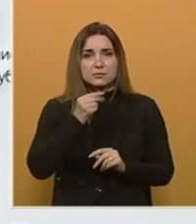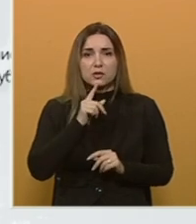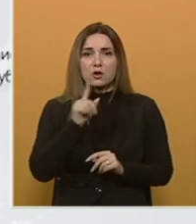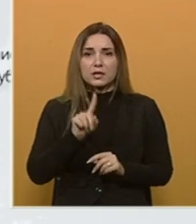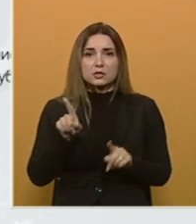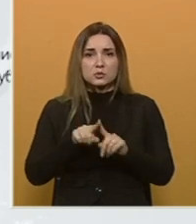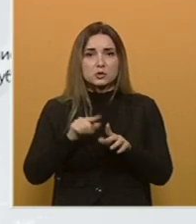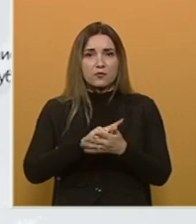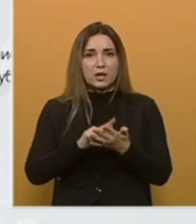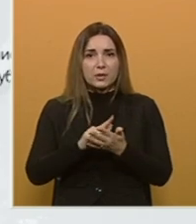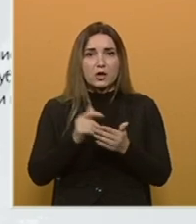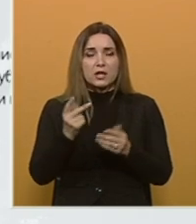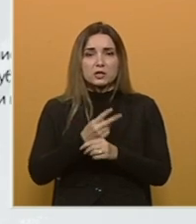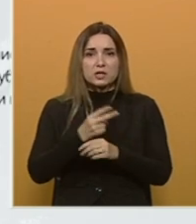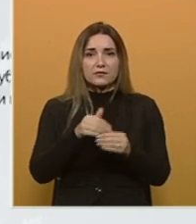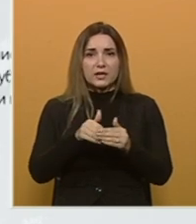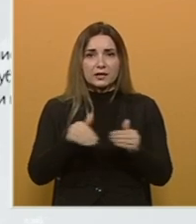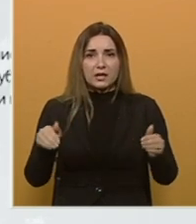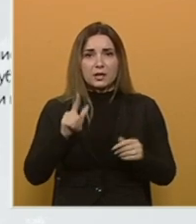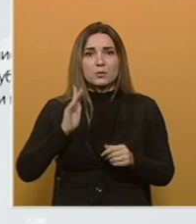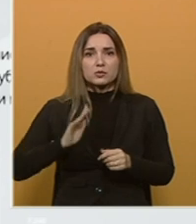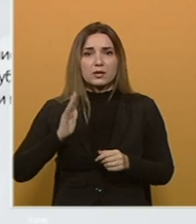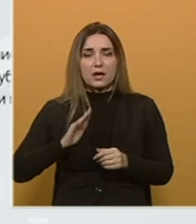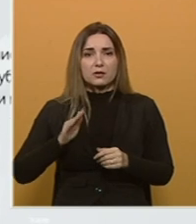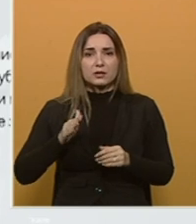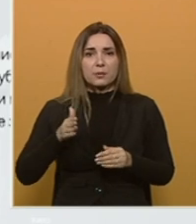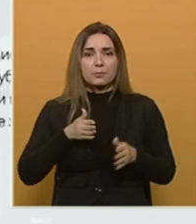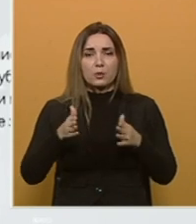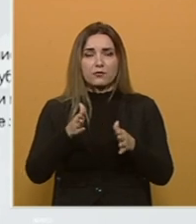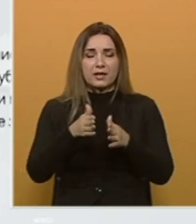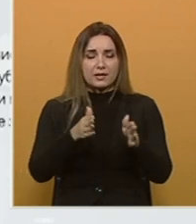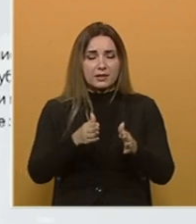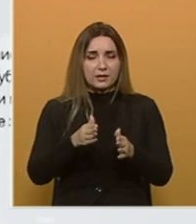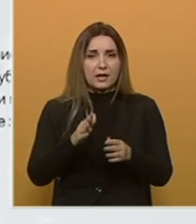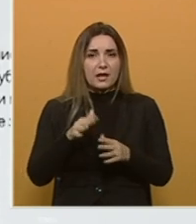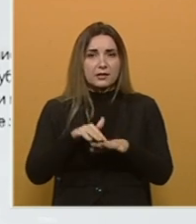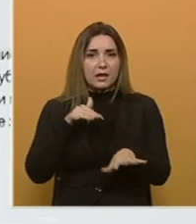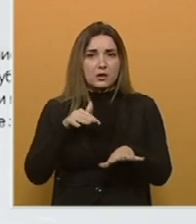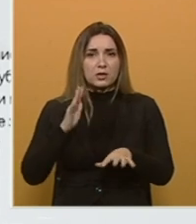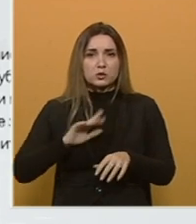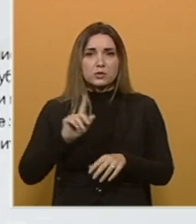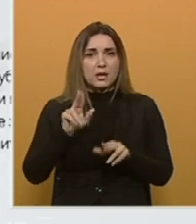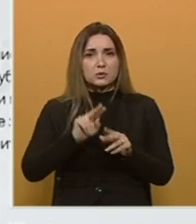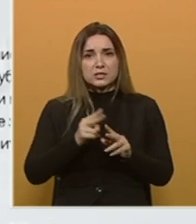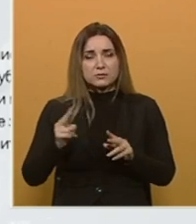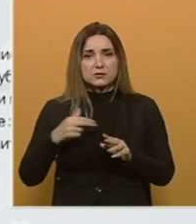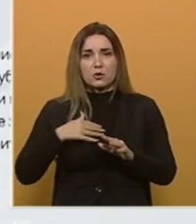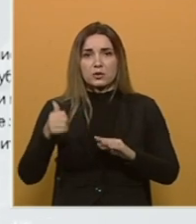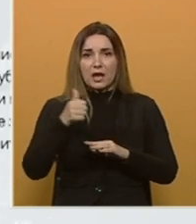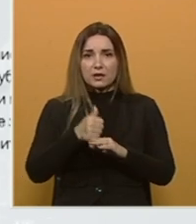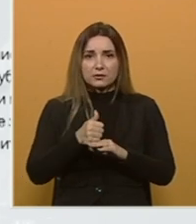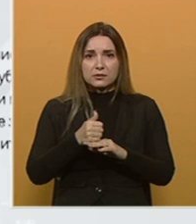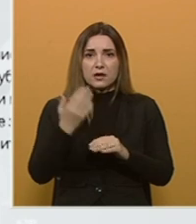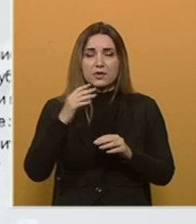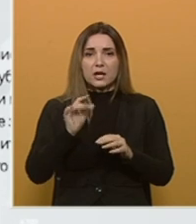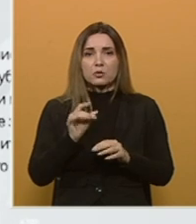nisu istovremeno i državne granice i međunarodne plovne rijeke. Narodna skupština ne može zasnivati svoju isključivu nadležnost nad